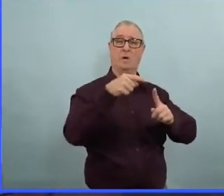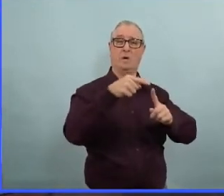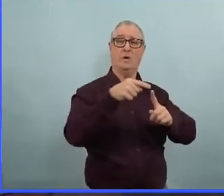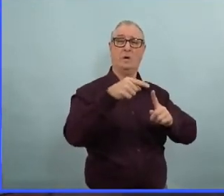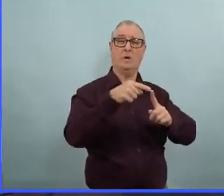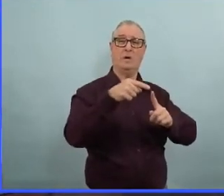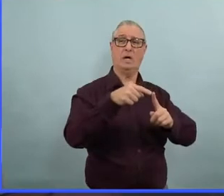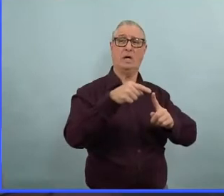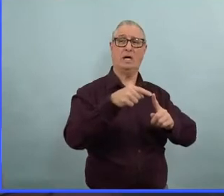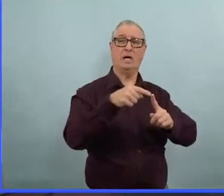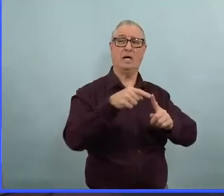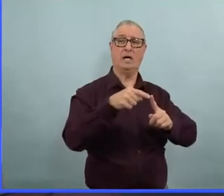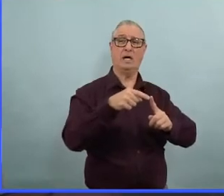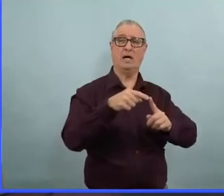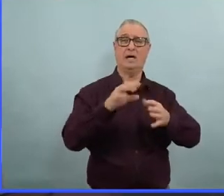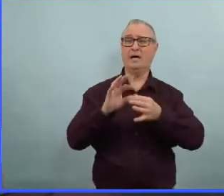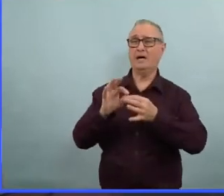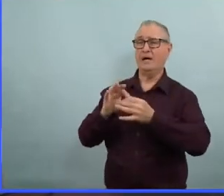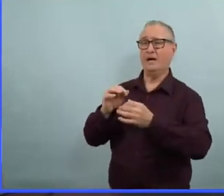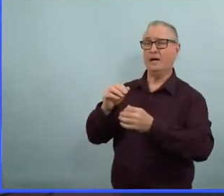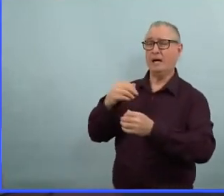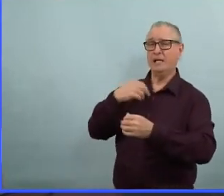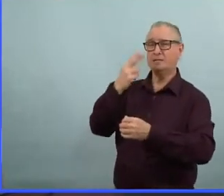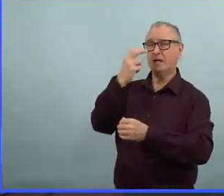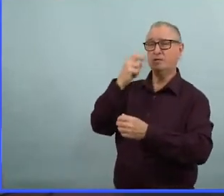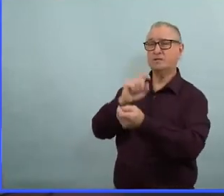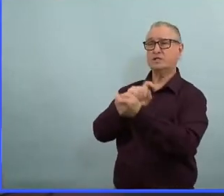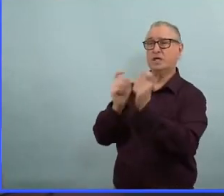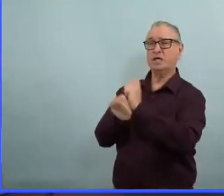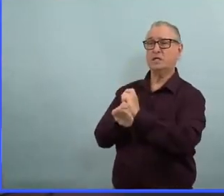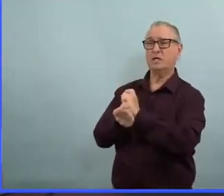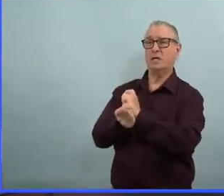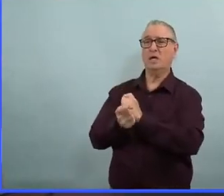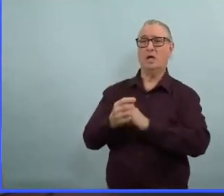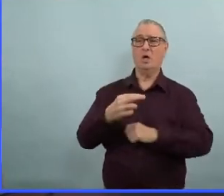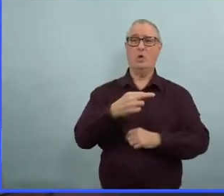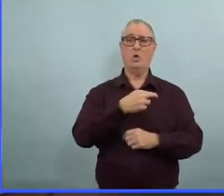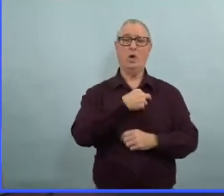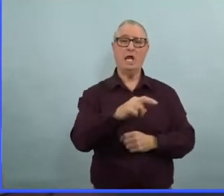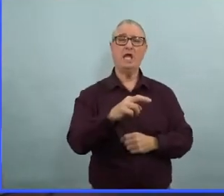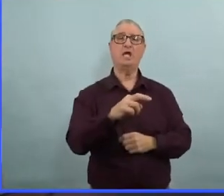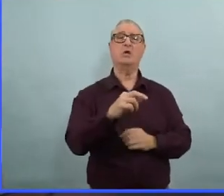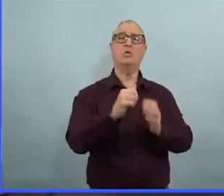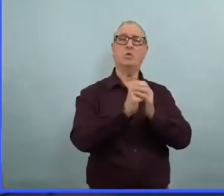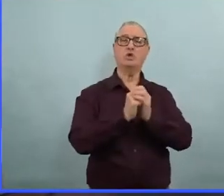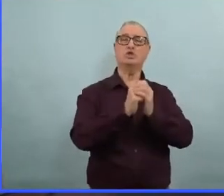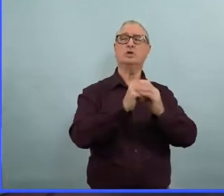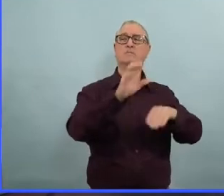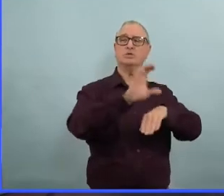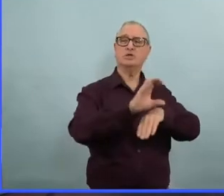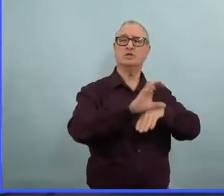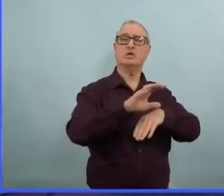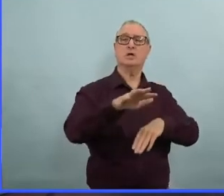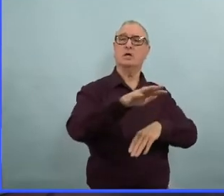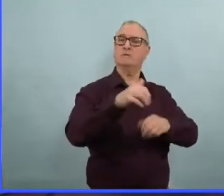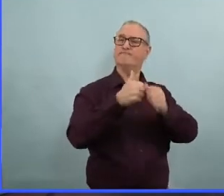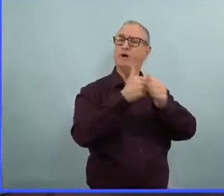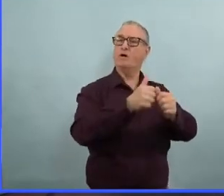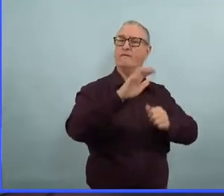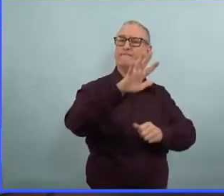dans les lieux de culte, à l'heure actuelle, c'est 50 % de la capacité sans plafond.